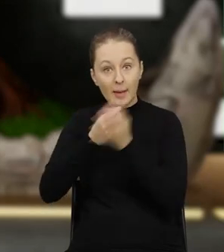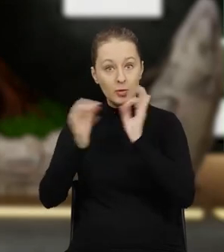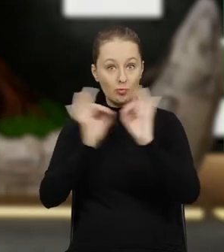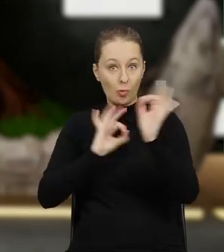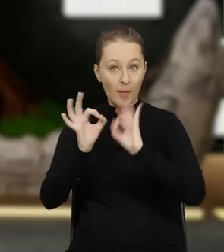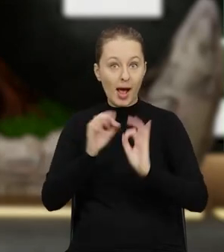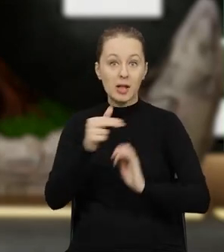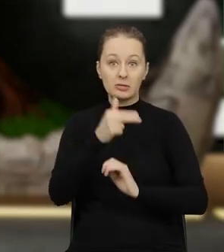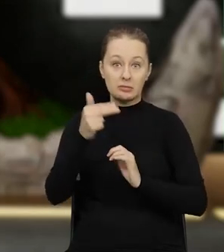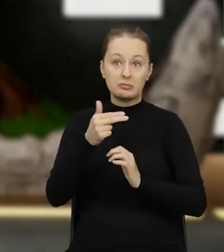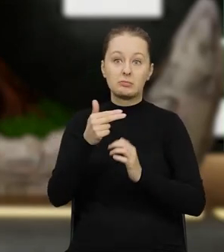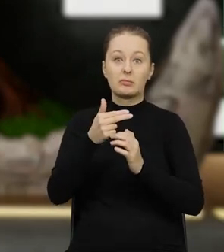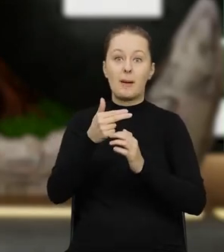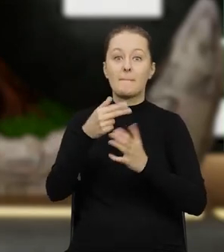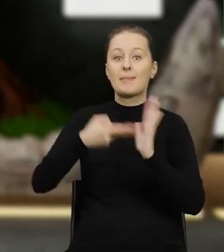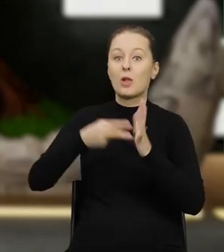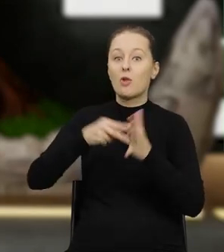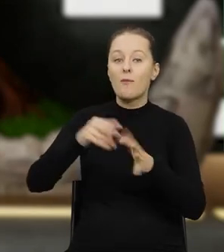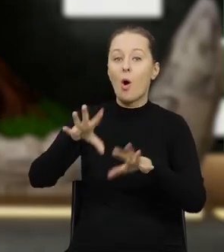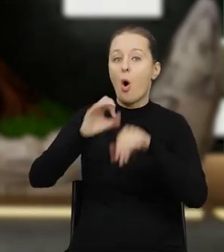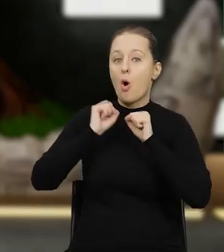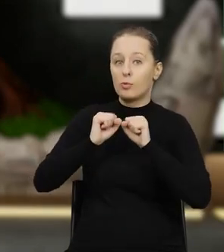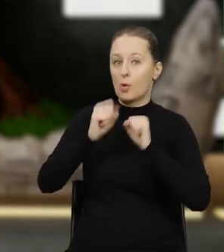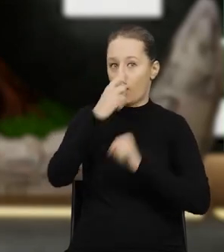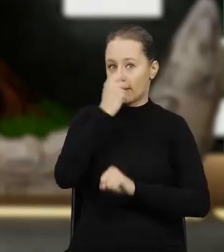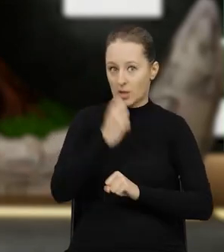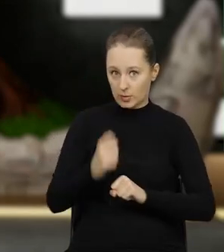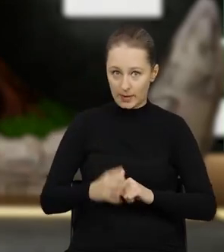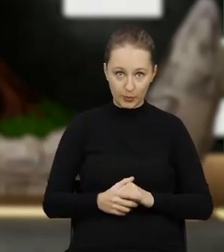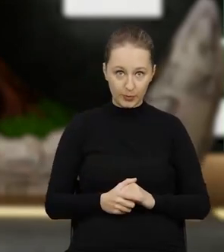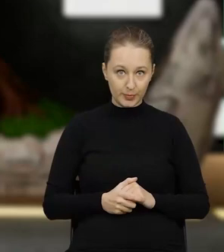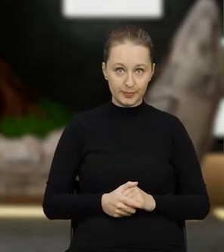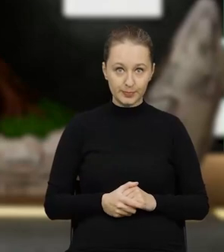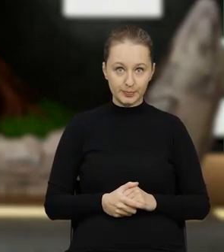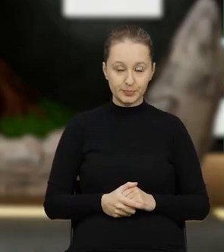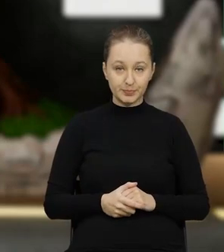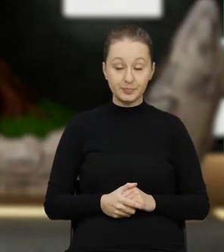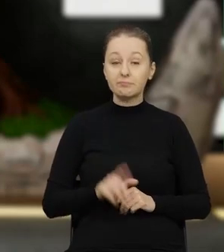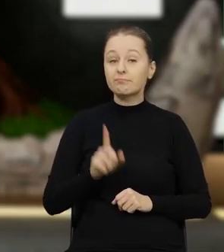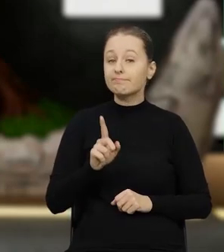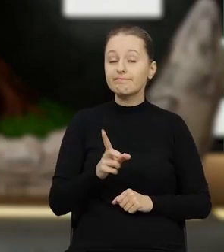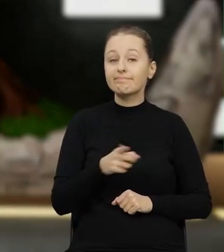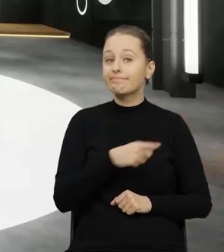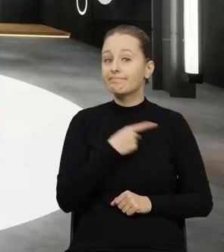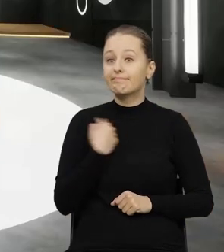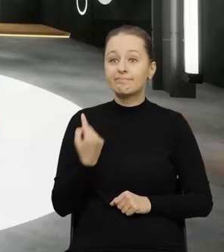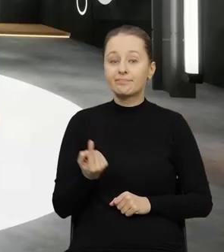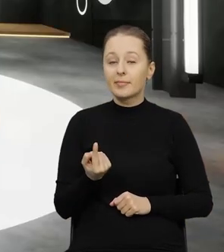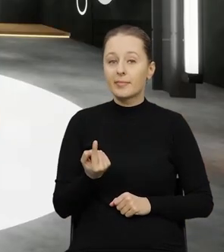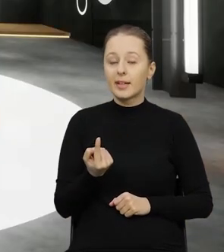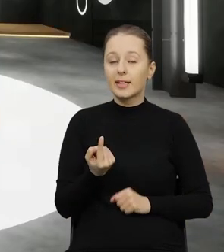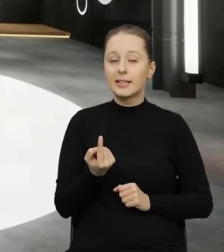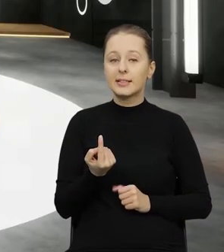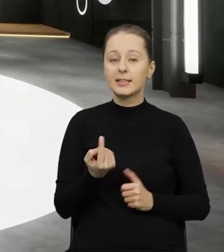informacje na temat planowanego odbiorcy odpadów. Natomiast nie prowadzimy